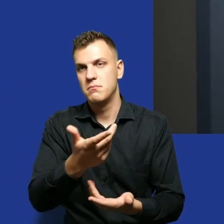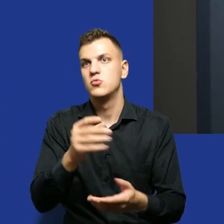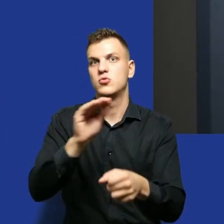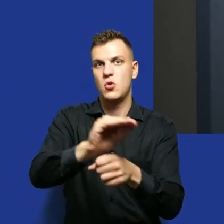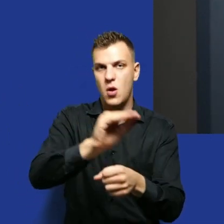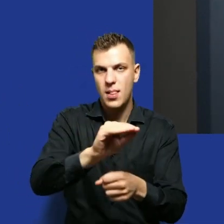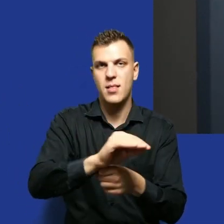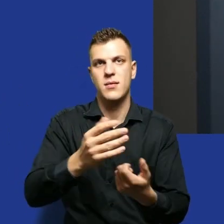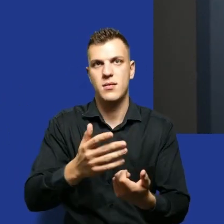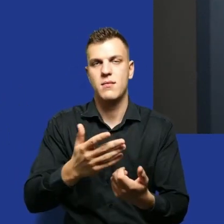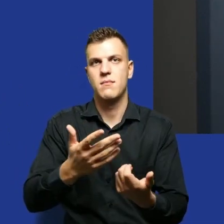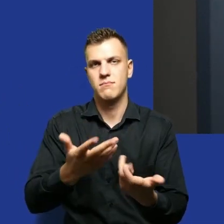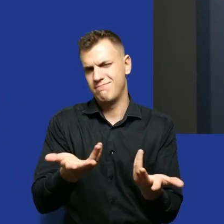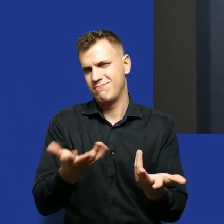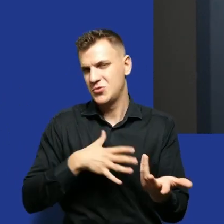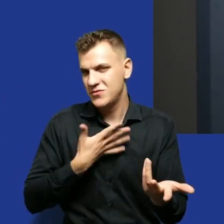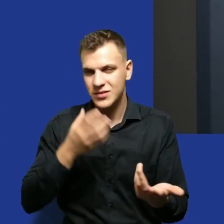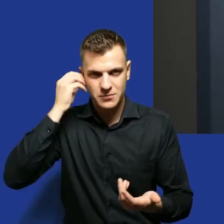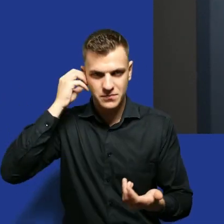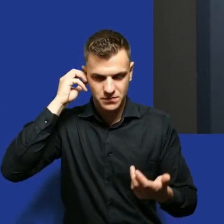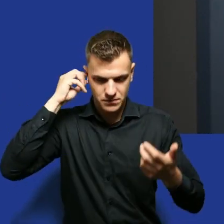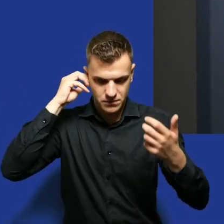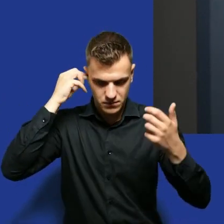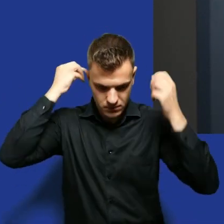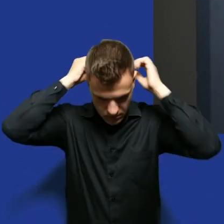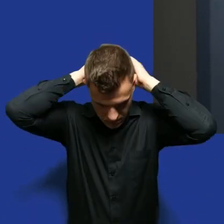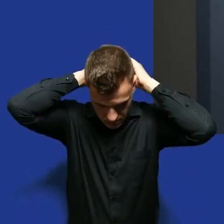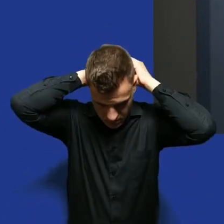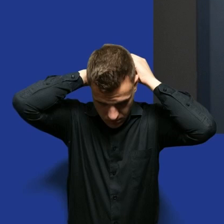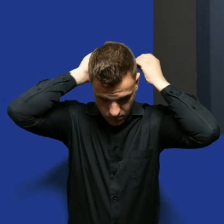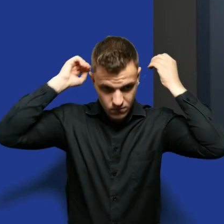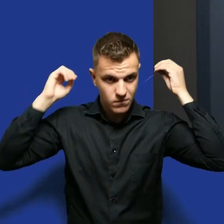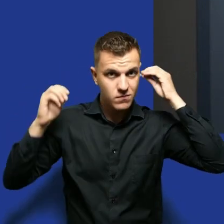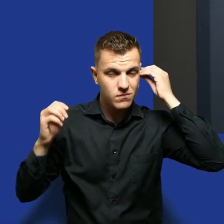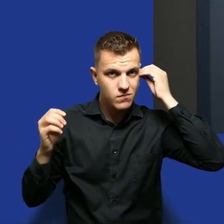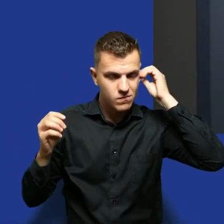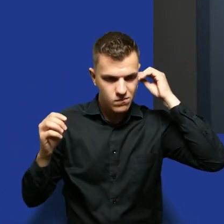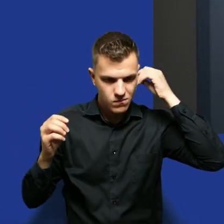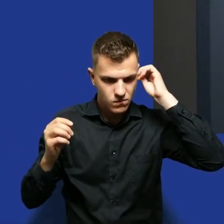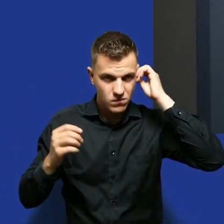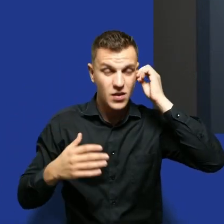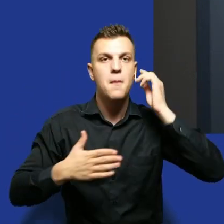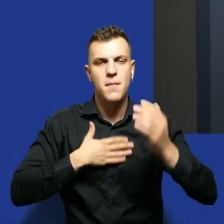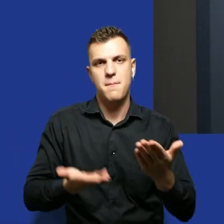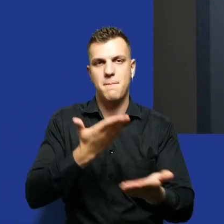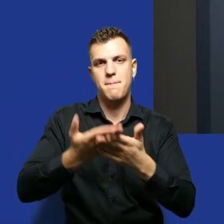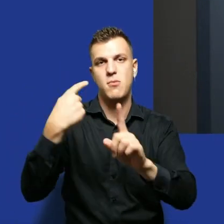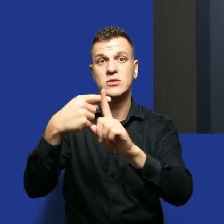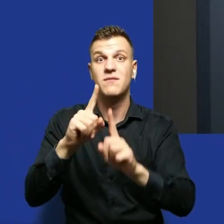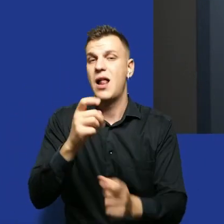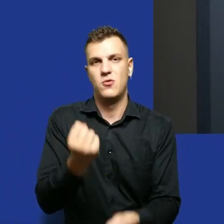są szkoleni. A teraz pozytywne. Ja, wydaje mi się, mam jakieś pozytywne rozwiązanie, tylko, że ono jest bardzo trudne. Po prostu